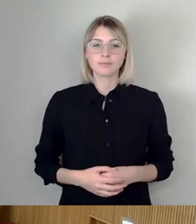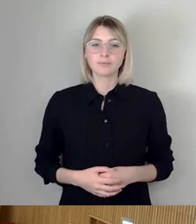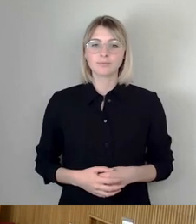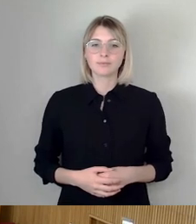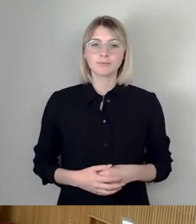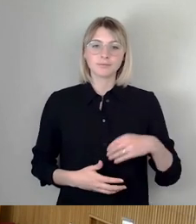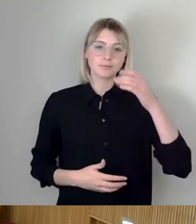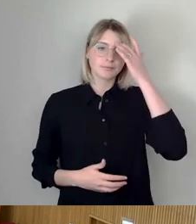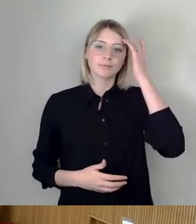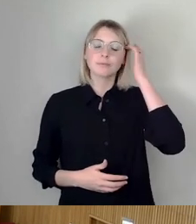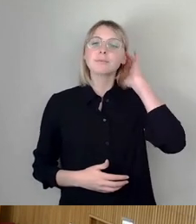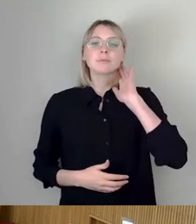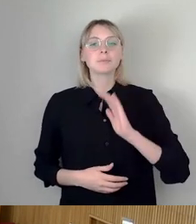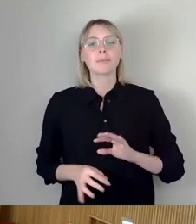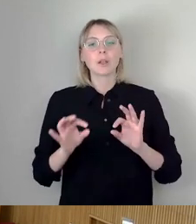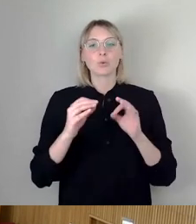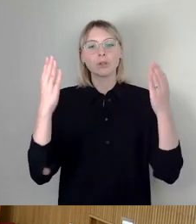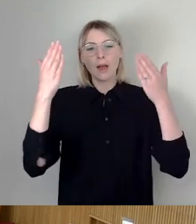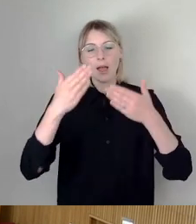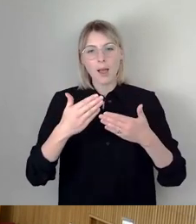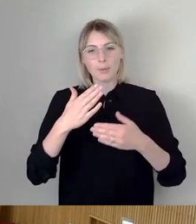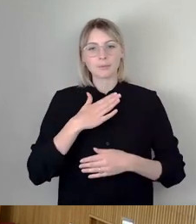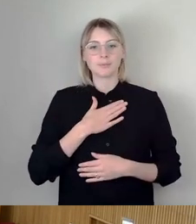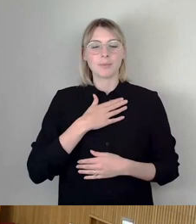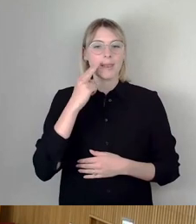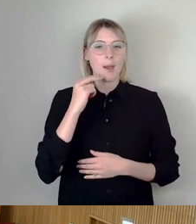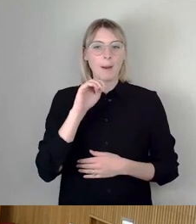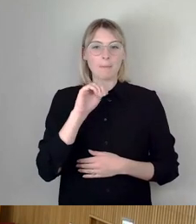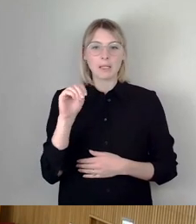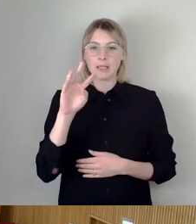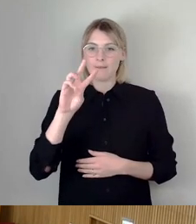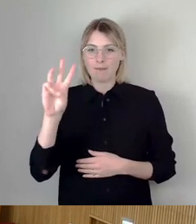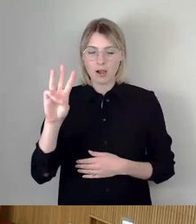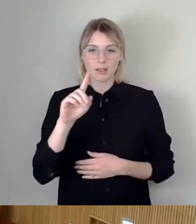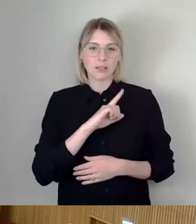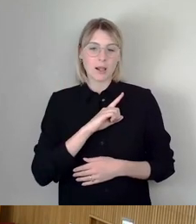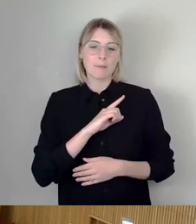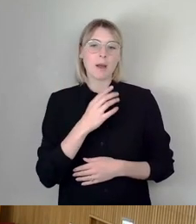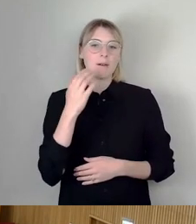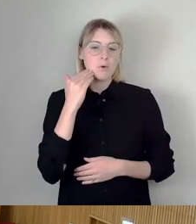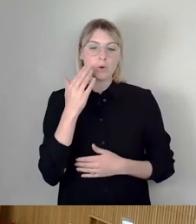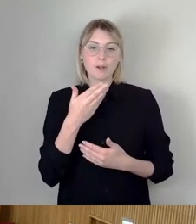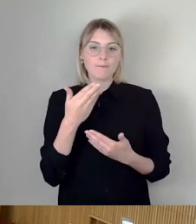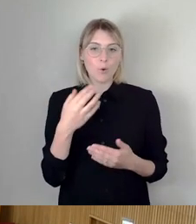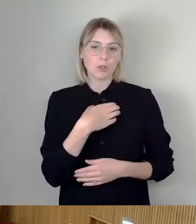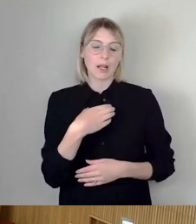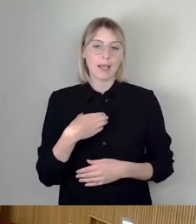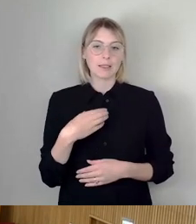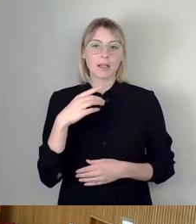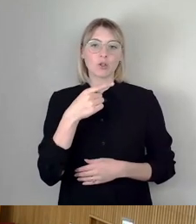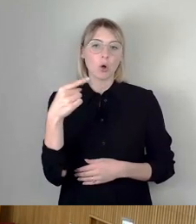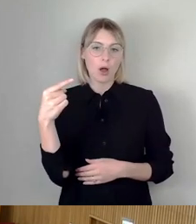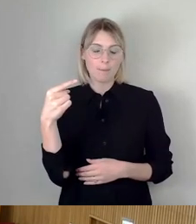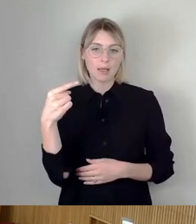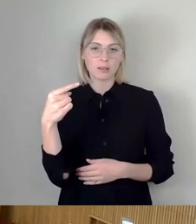Schönen guten Abend. Mein Name ist Martina Walter. Ich wohne in Dresden-Gorbitz. Und nachdem ich die letzten